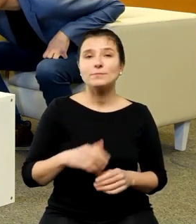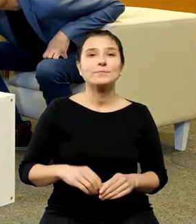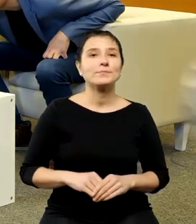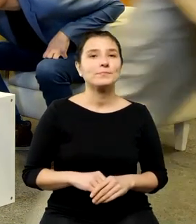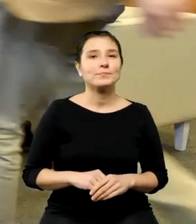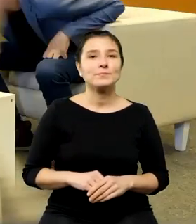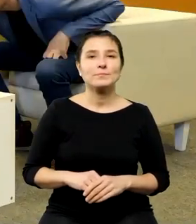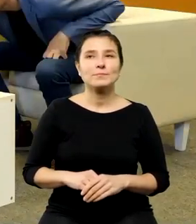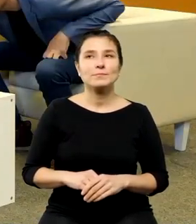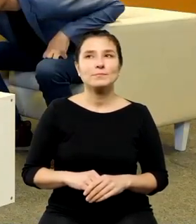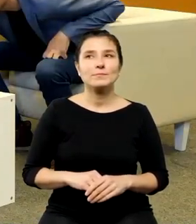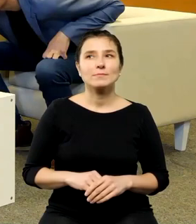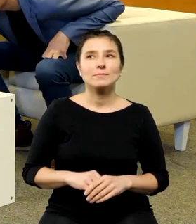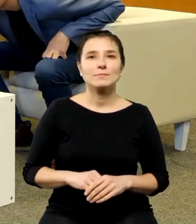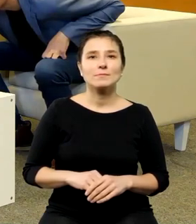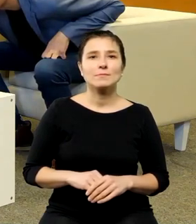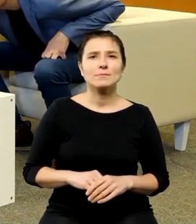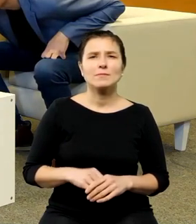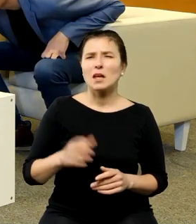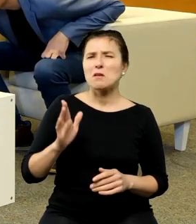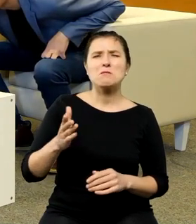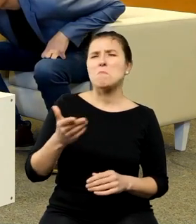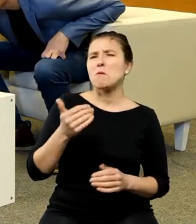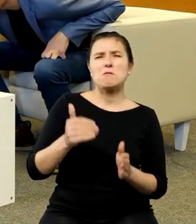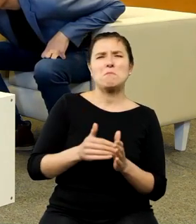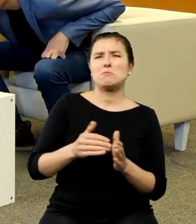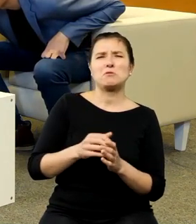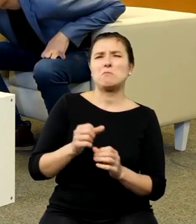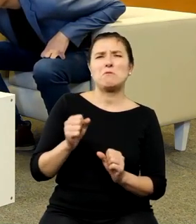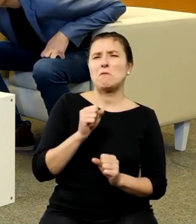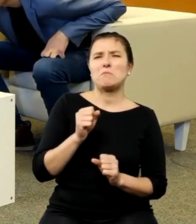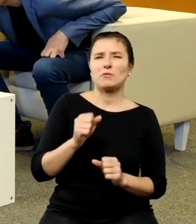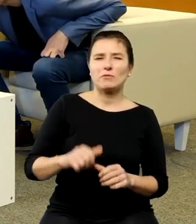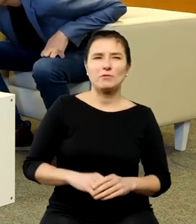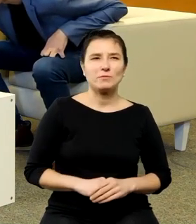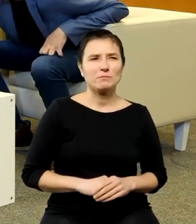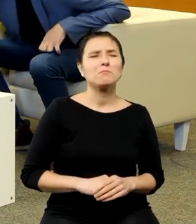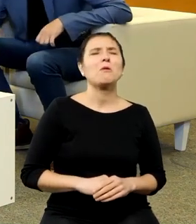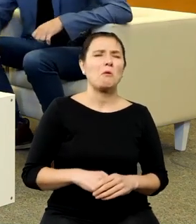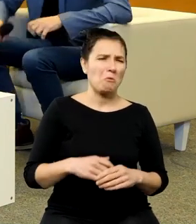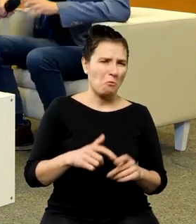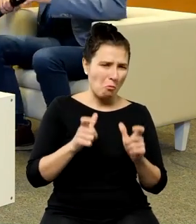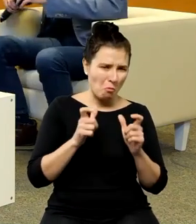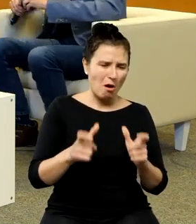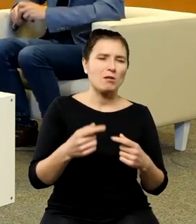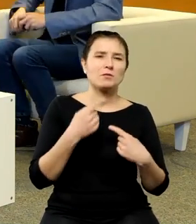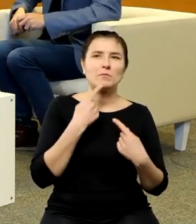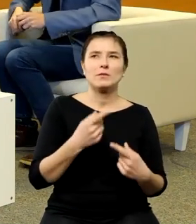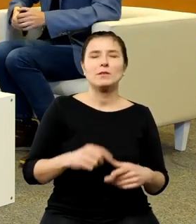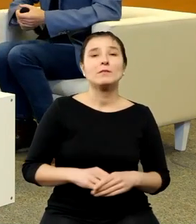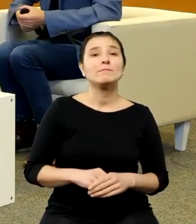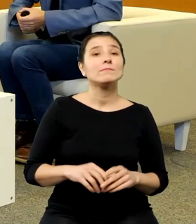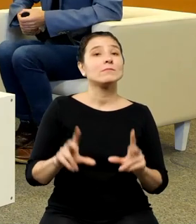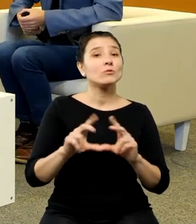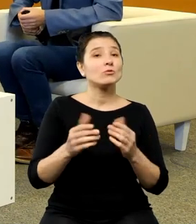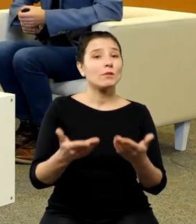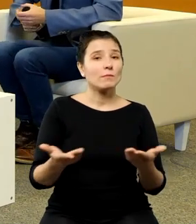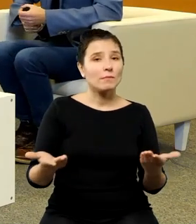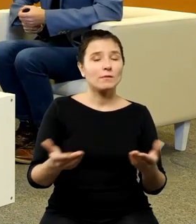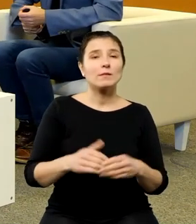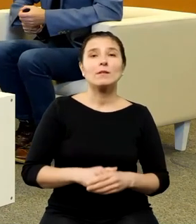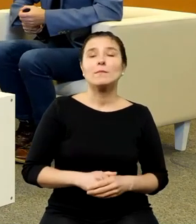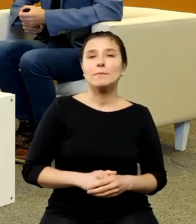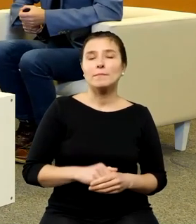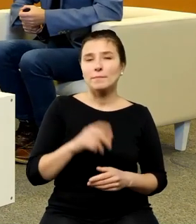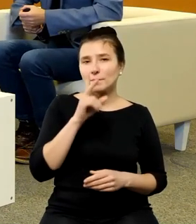ja nie będę potrzebował potrafię głośno mówić proszę państwa patrząc